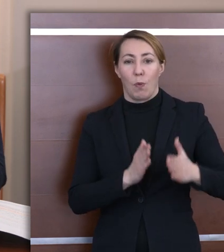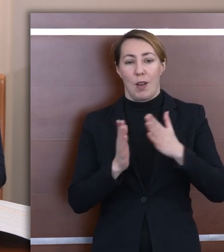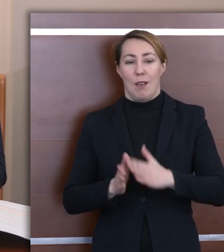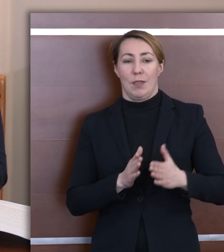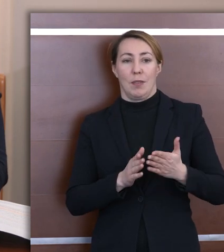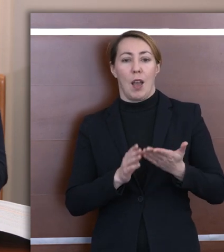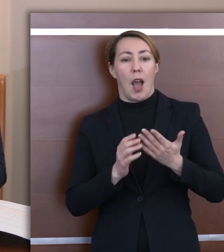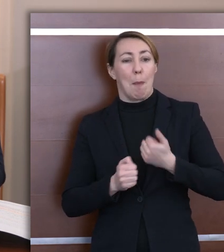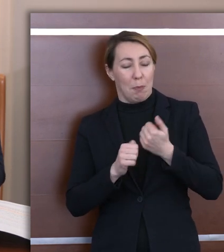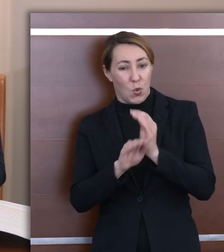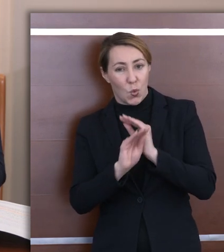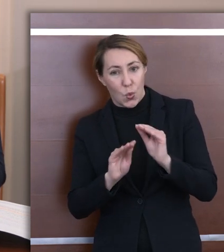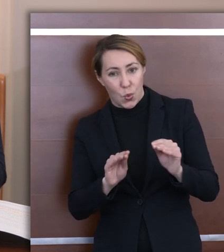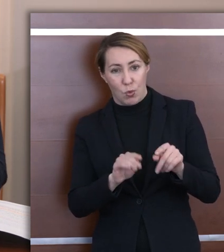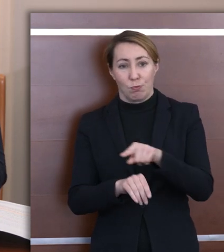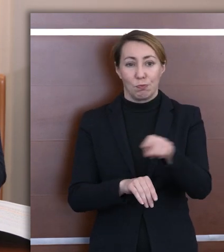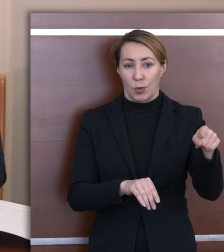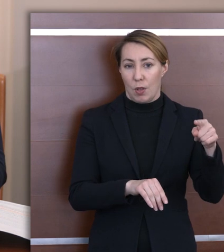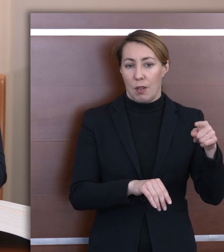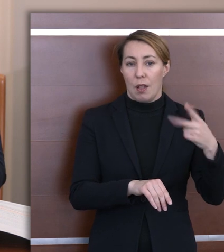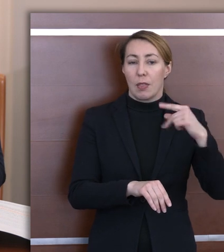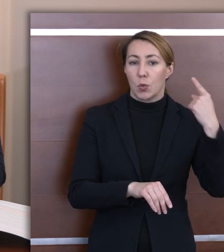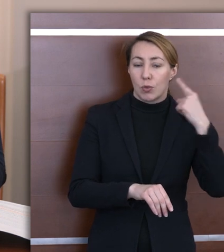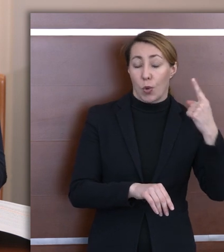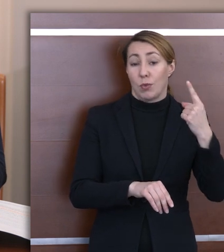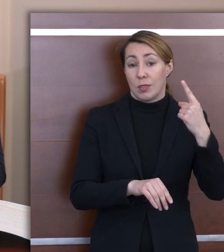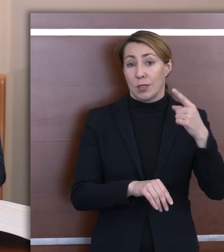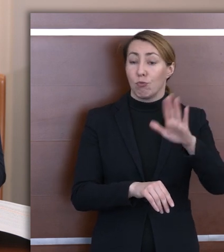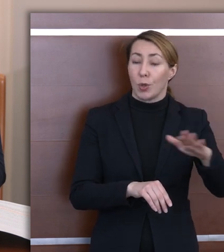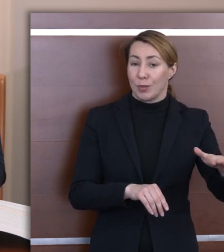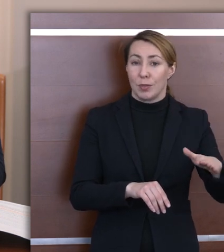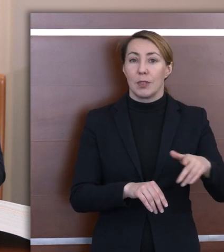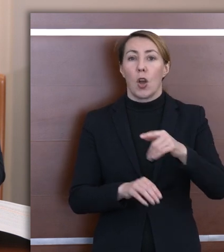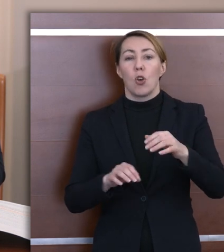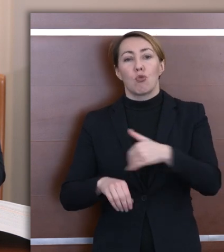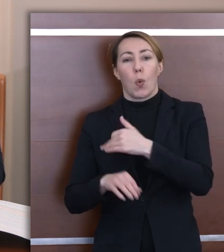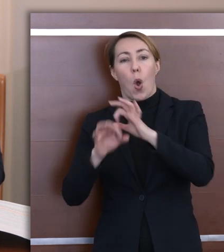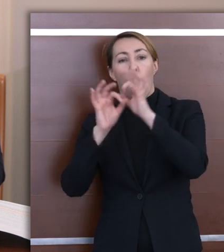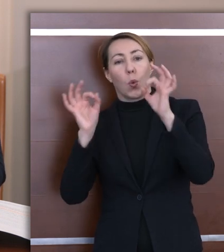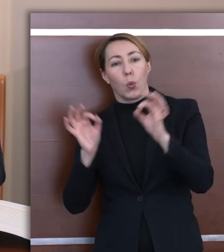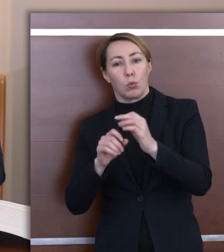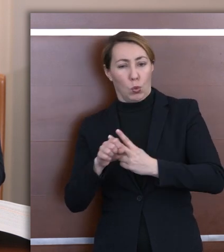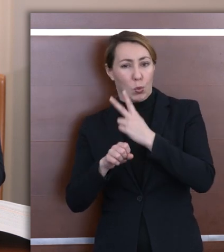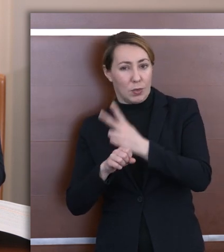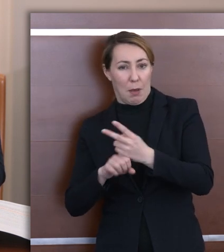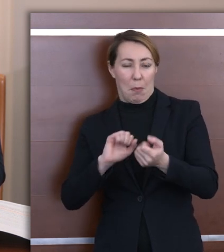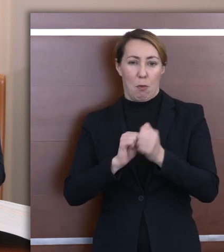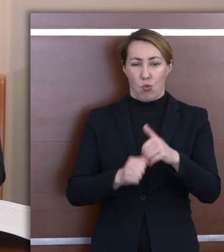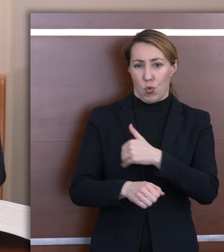kształcenie niesłyszących uczniów w szkoły ogólnodostępne, czy szkoły ogólnodostępne z oddziałami integracyjnymi.